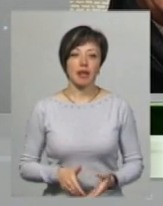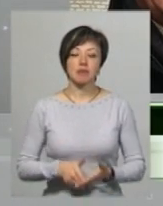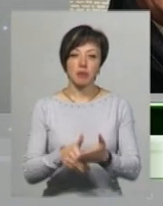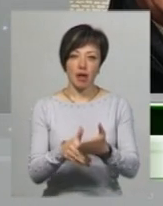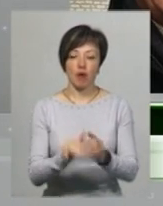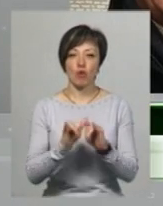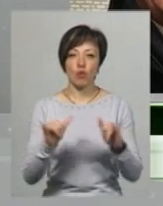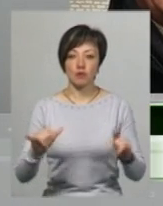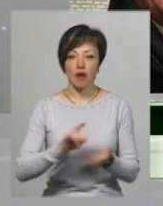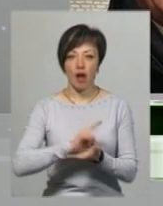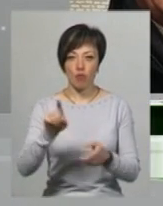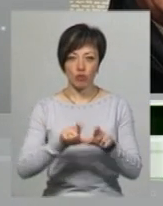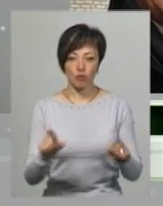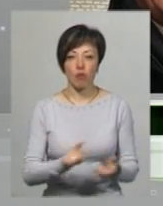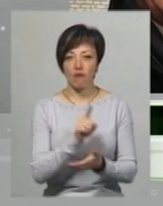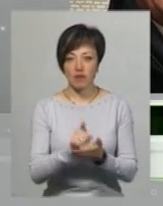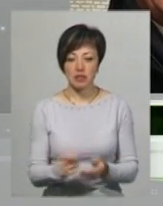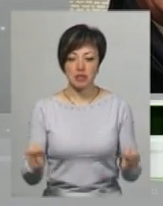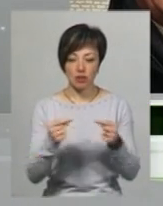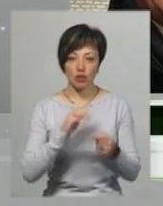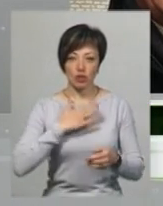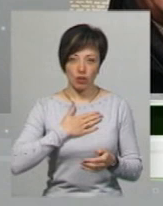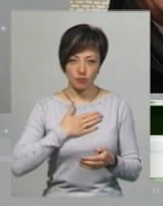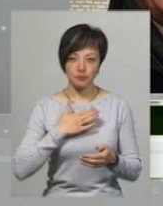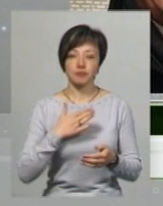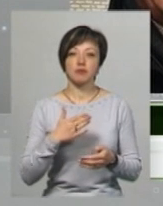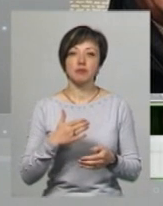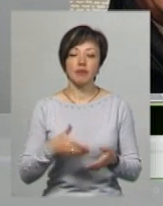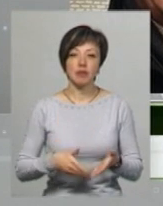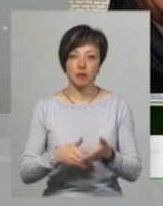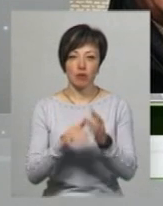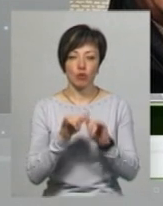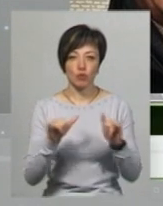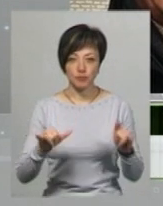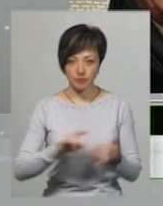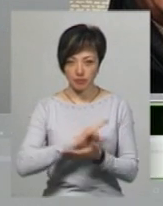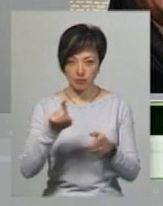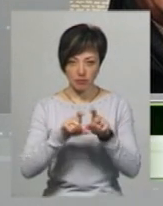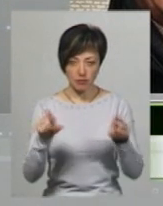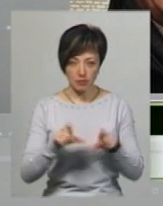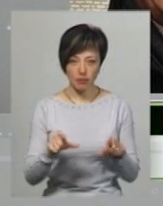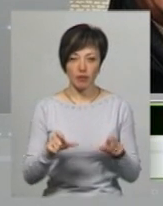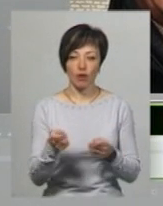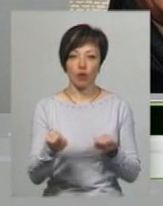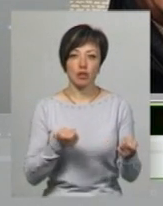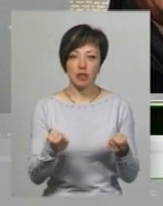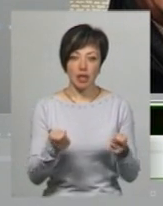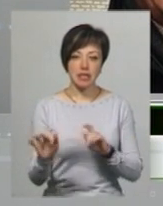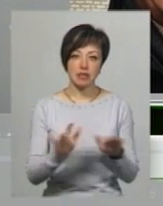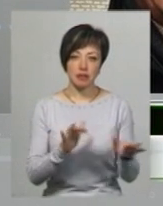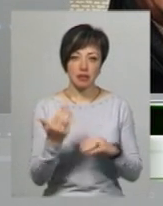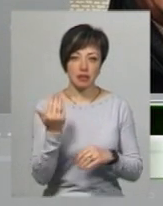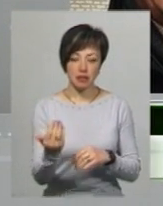аеропортів, повинні, згідно нашого уставу, сприяємо розвитку аеропортів, координації їхніх дій,